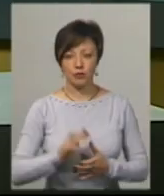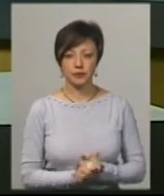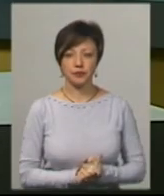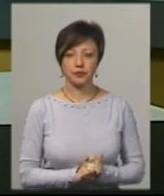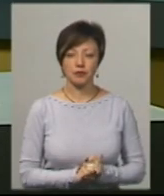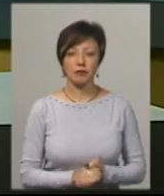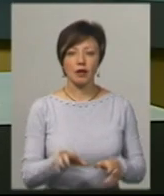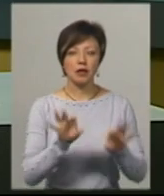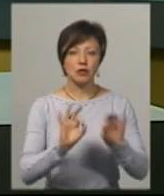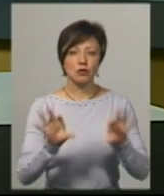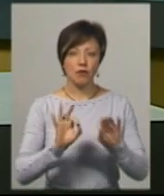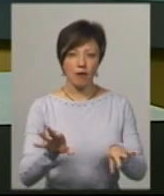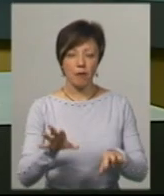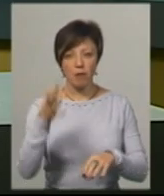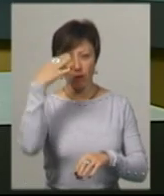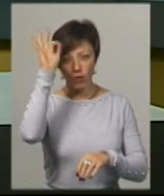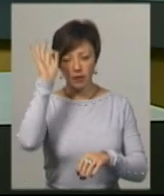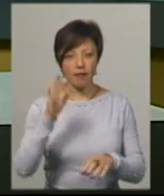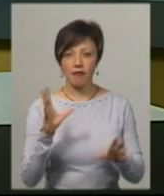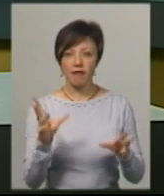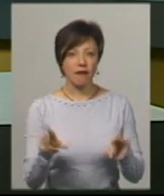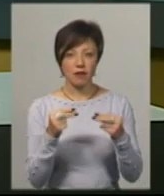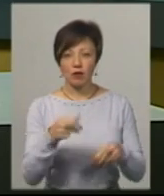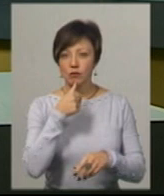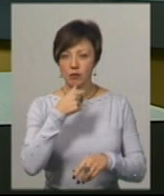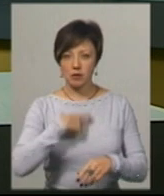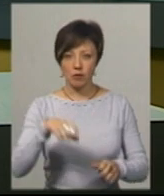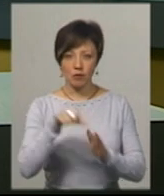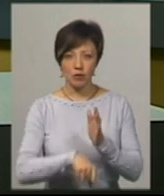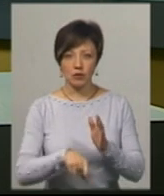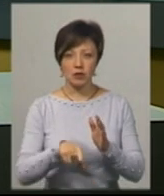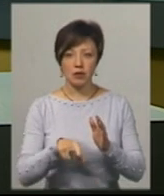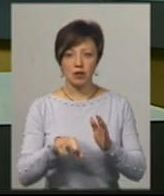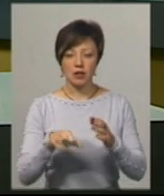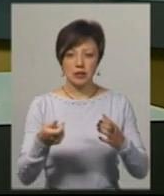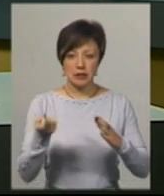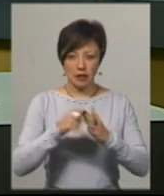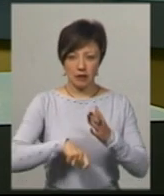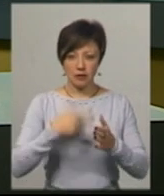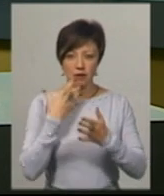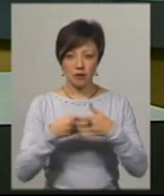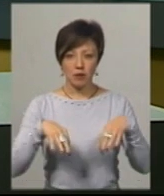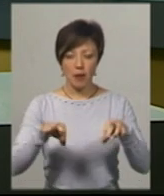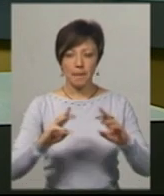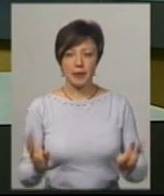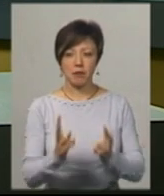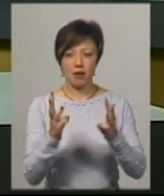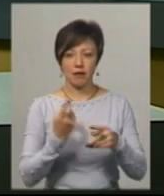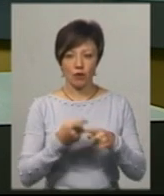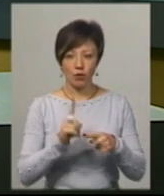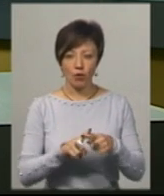За словами Інни Глеги, після невдалої спроби самогубства, чоловік закрився у власному автомобілі та підпалив його.